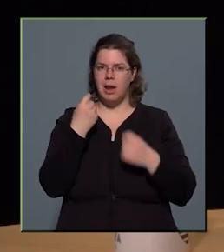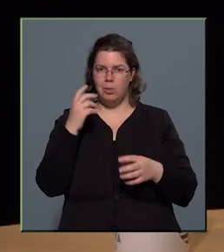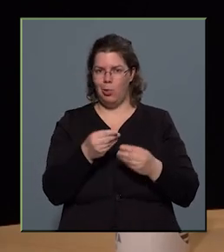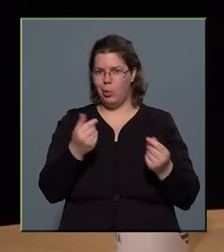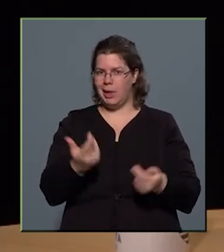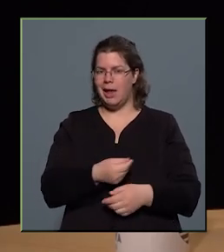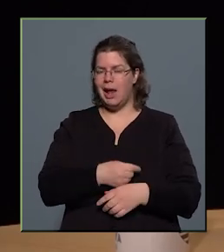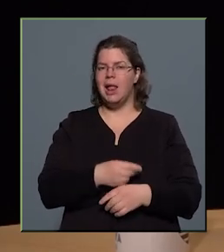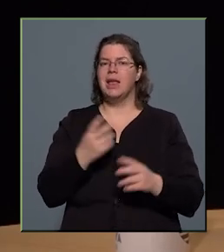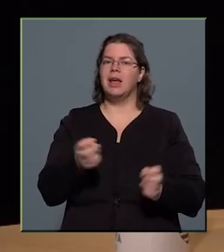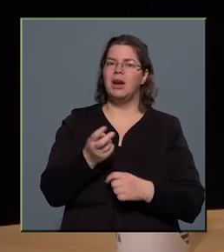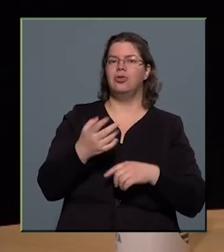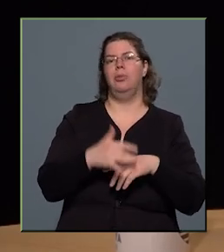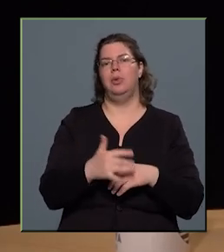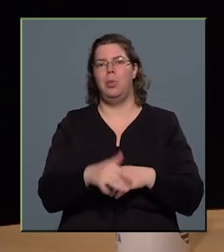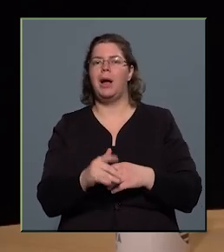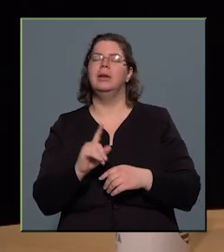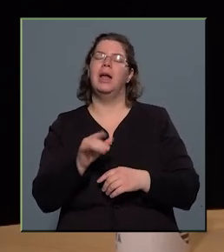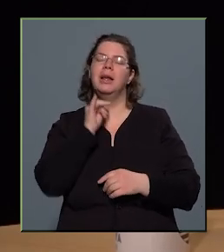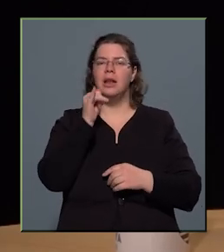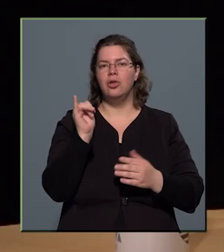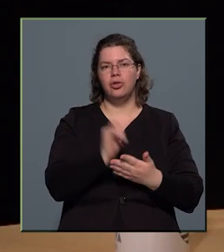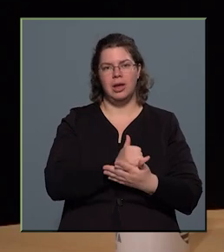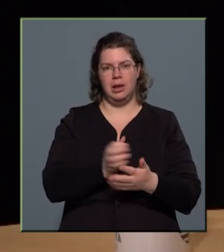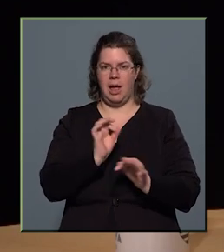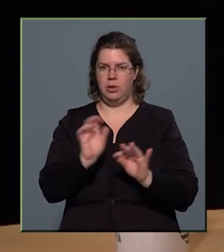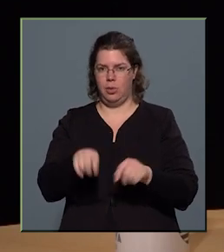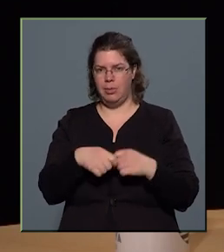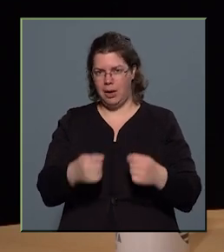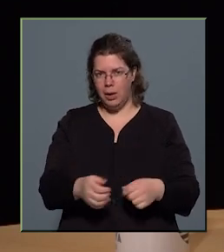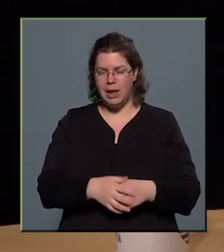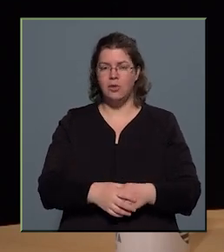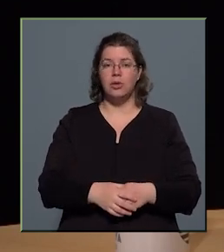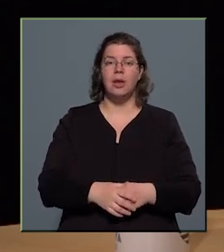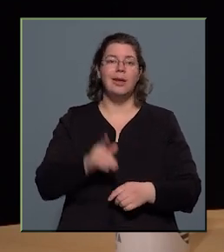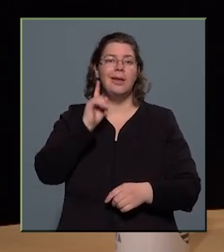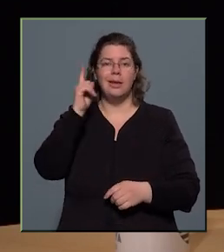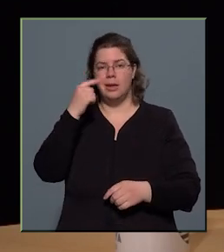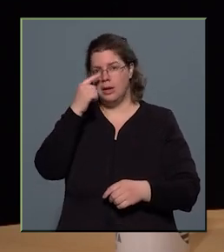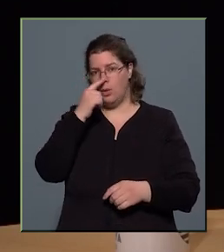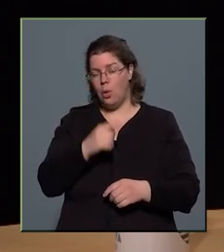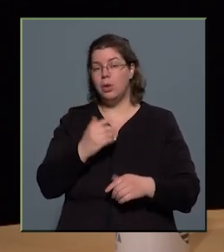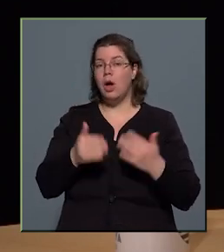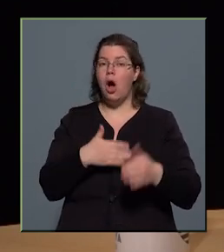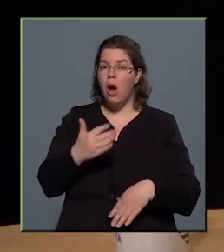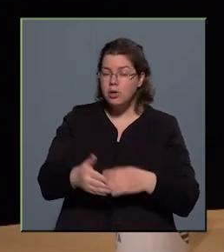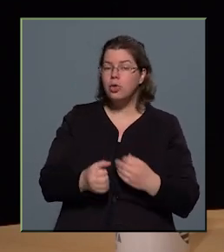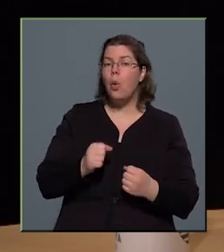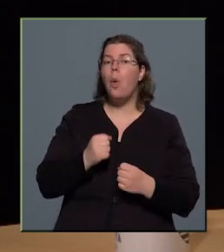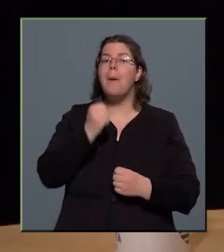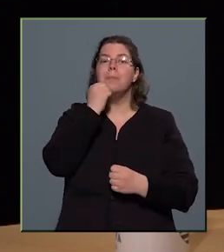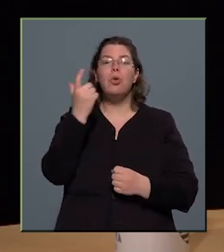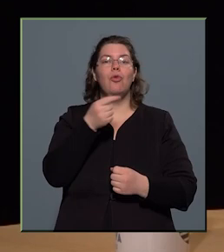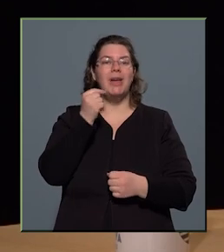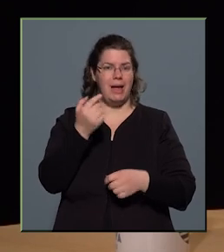keresgetik, próbálgatják, de nincs igazán jó megoldás. Ionhajtóművekkel próbálkoztak, amik